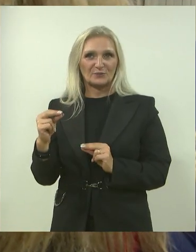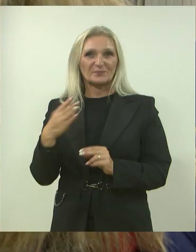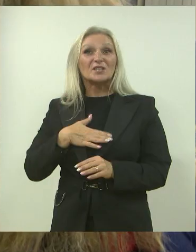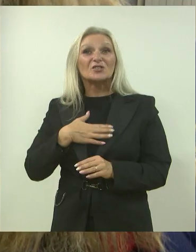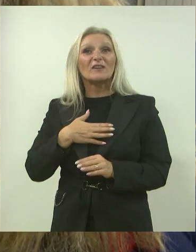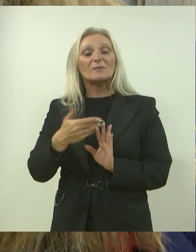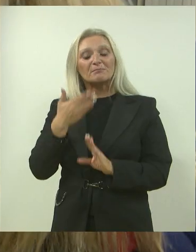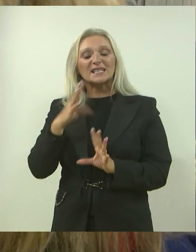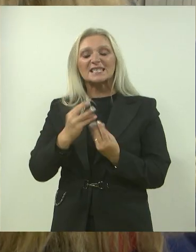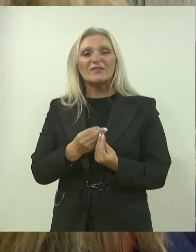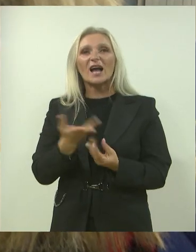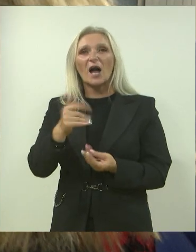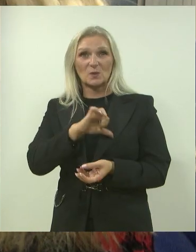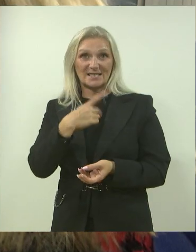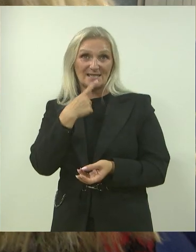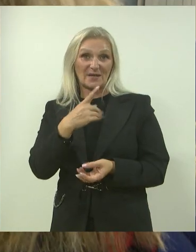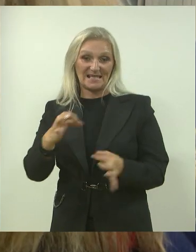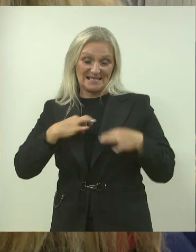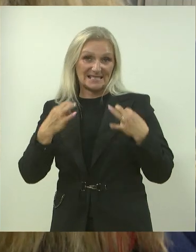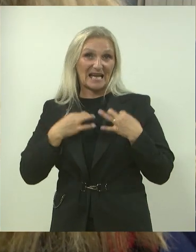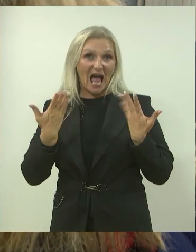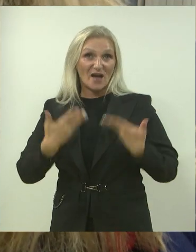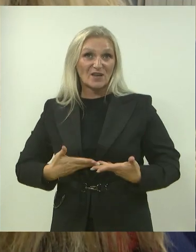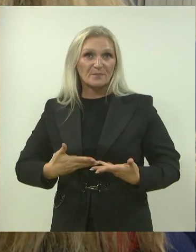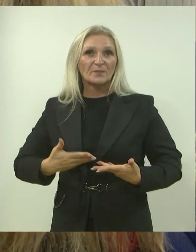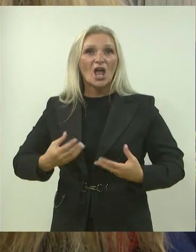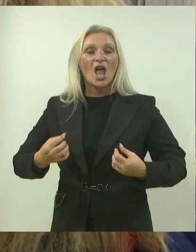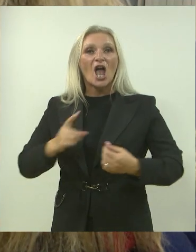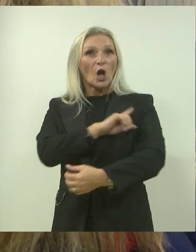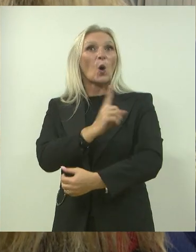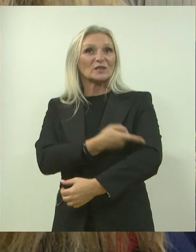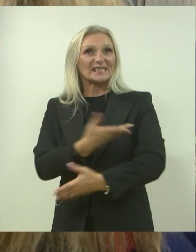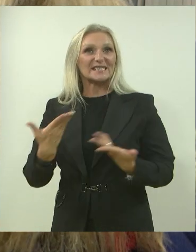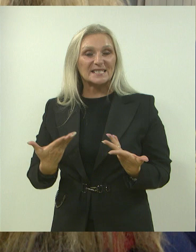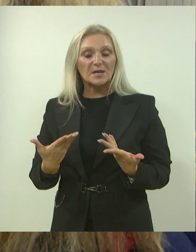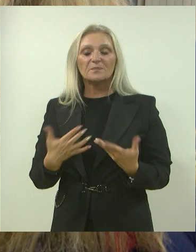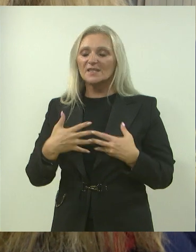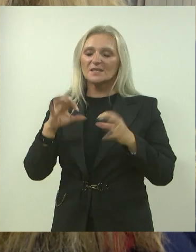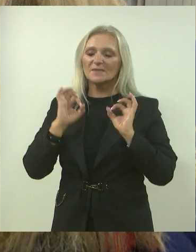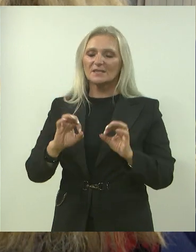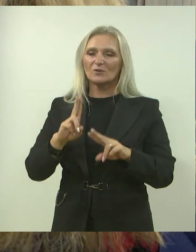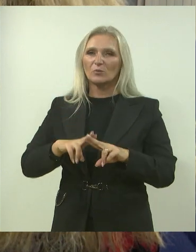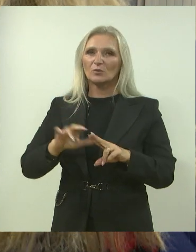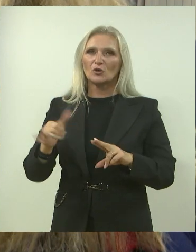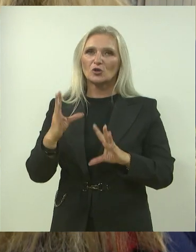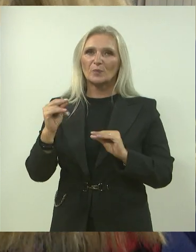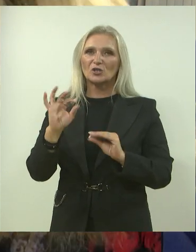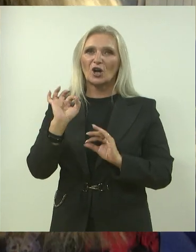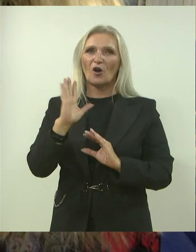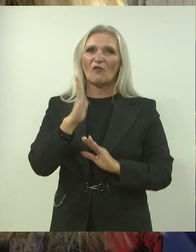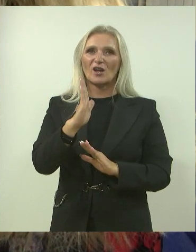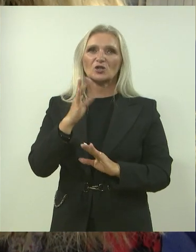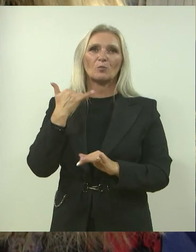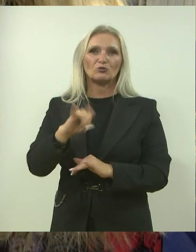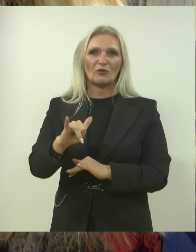prije svega, kao što ste sami rekli, zdravlja, kondicije i sigurno sam da ćemo još pričati o vašim kredovanjima. Hvala vam lijepo.